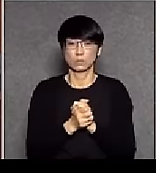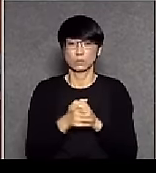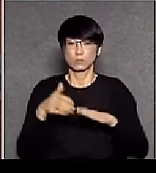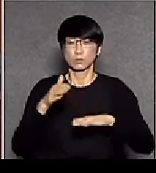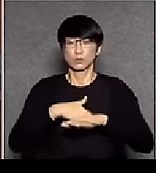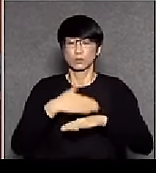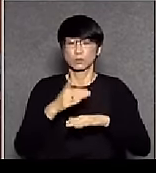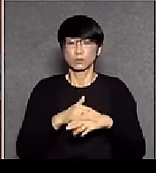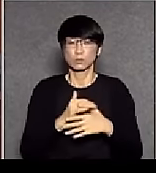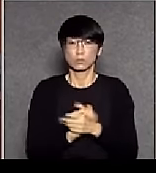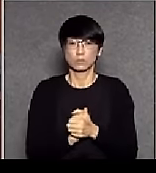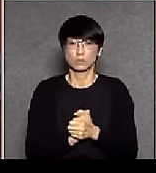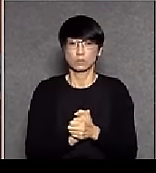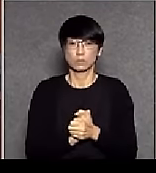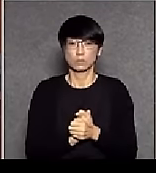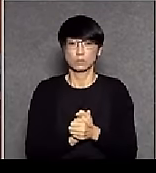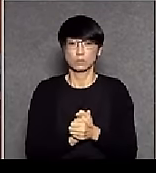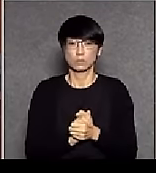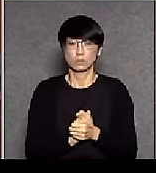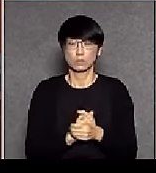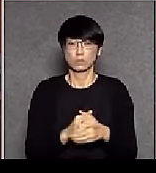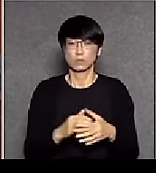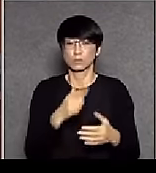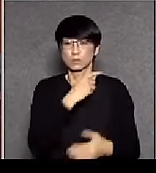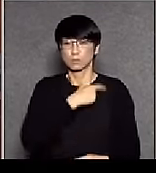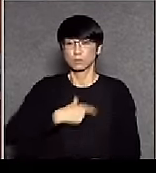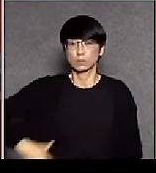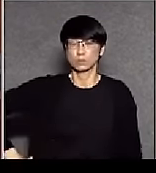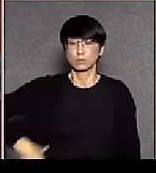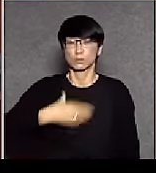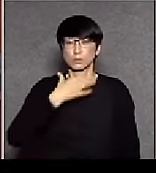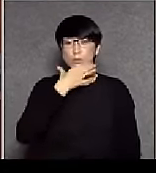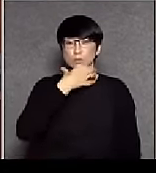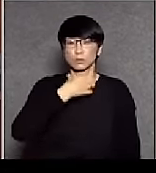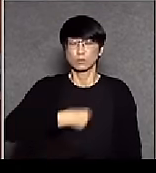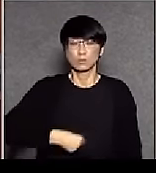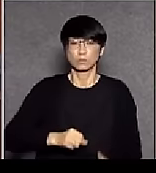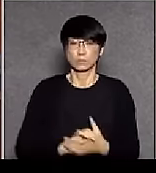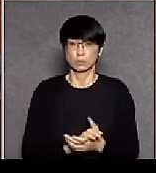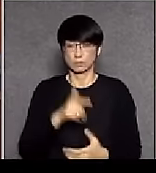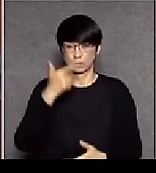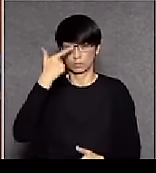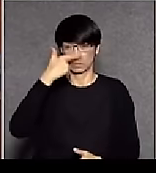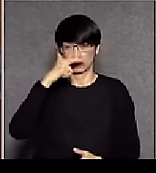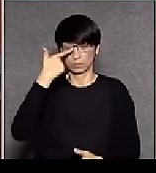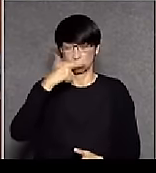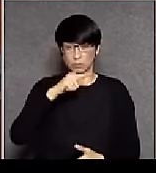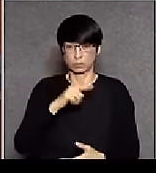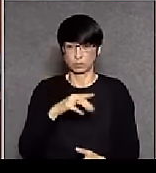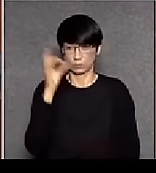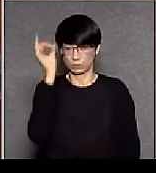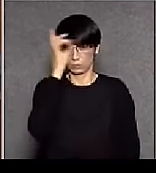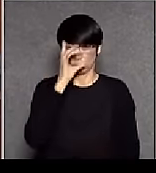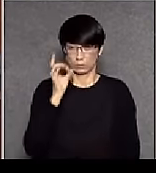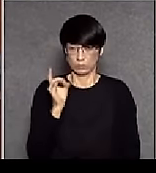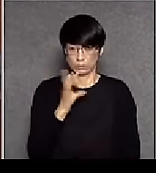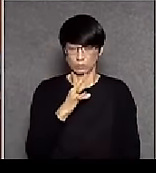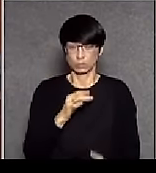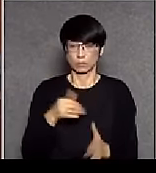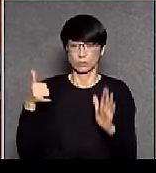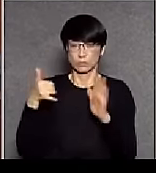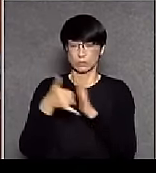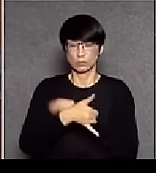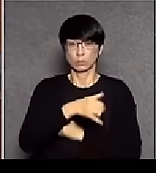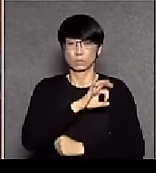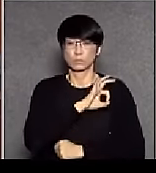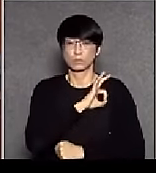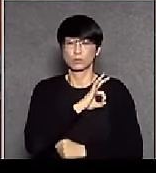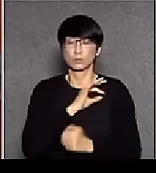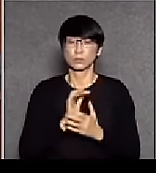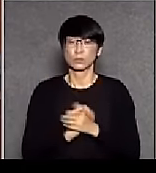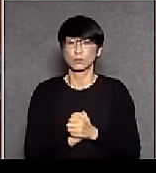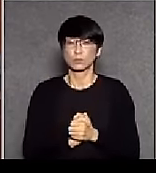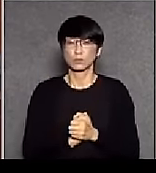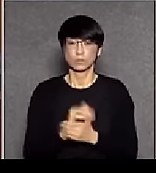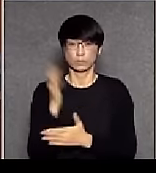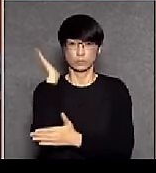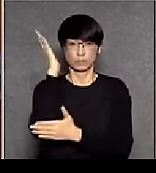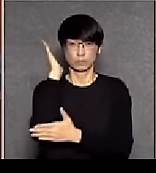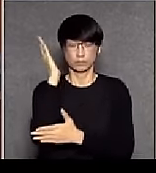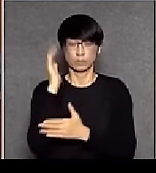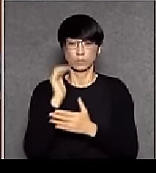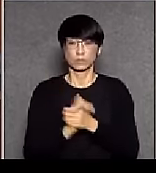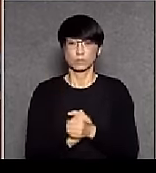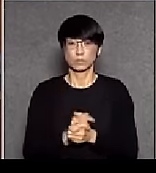聽到楊樂喬有一個新進的明星加入議會我發現他是